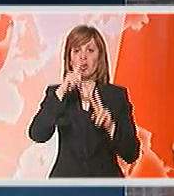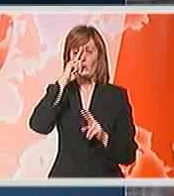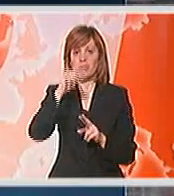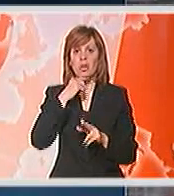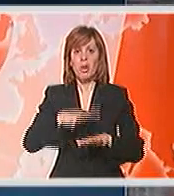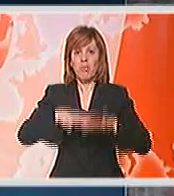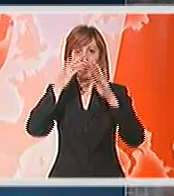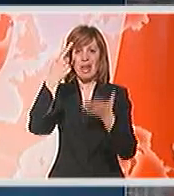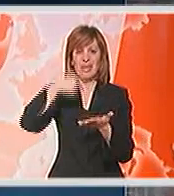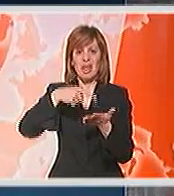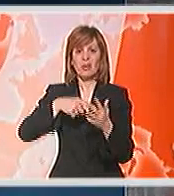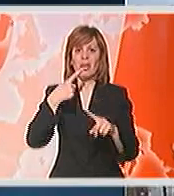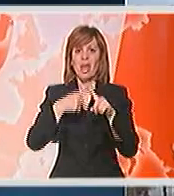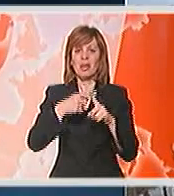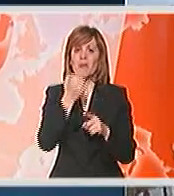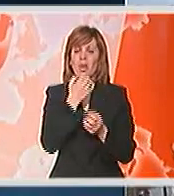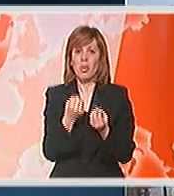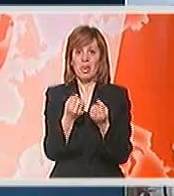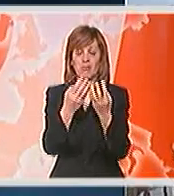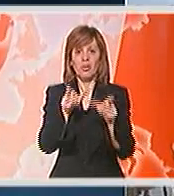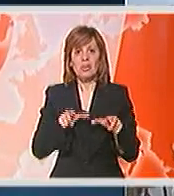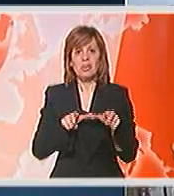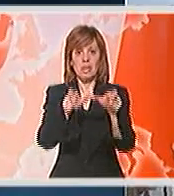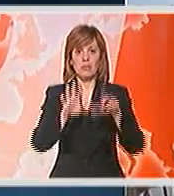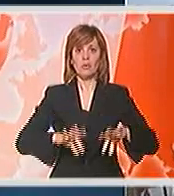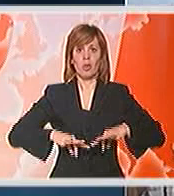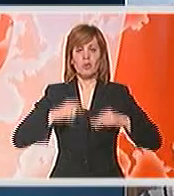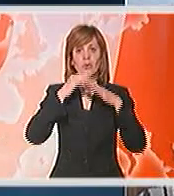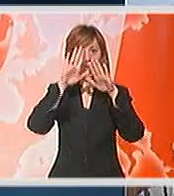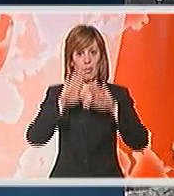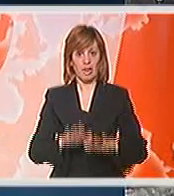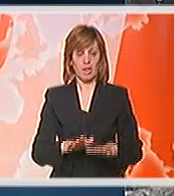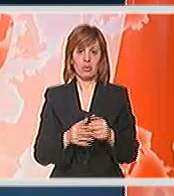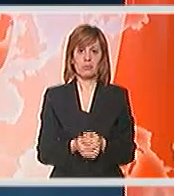poplavile oko 1000 hektara poljoprivrednog zemništa, jutro si je u opadanju.